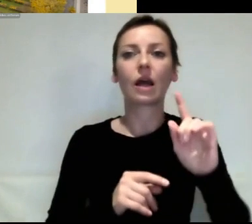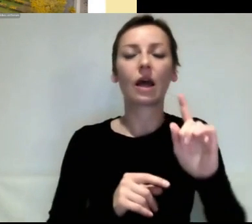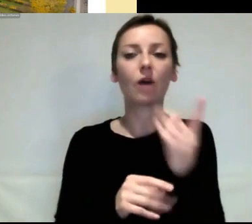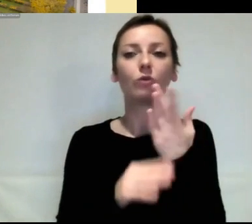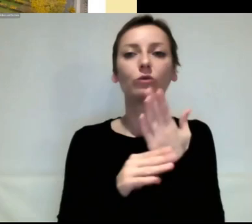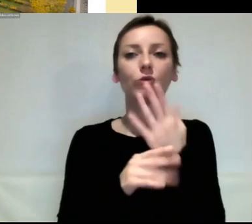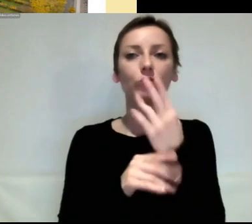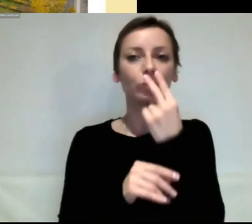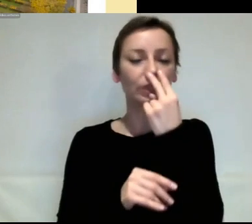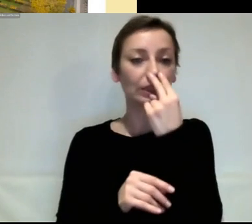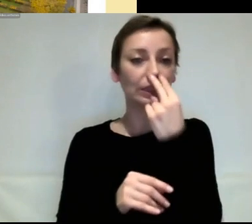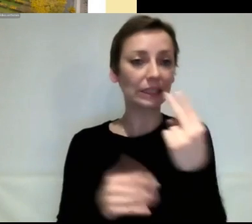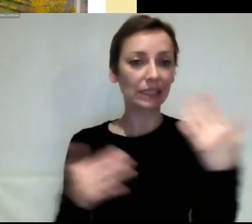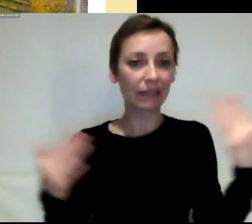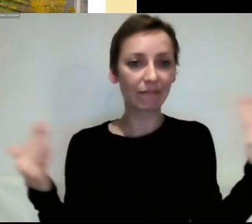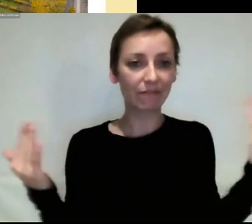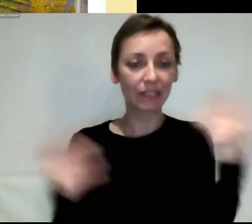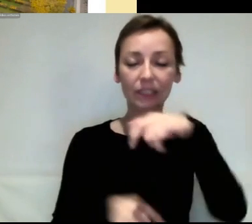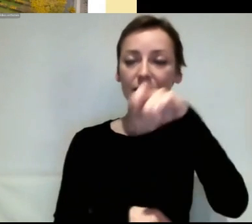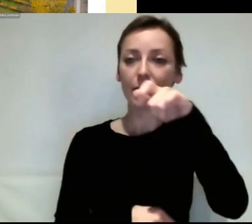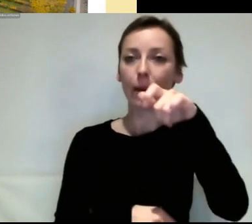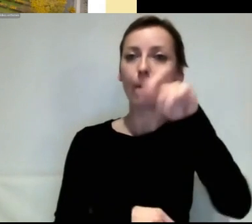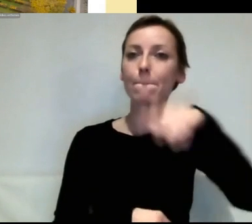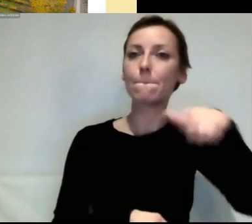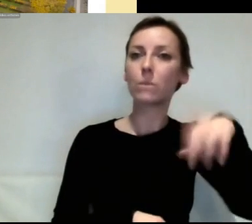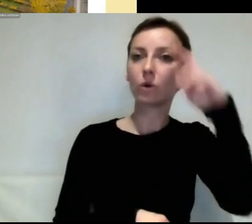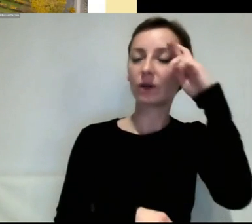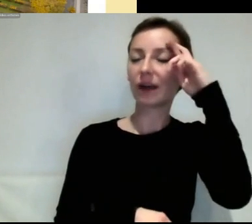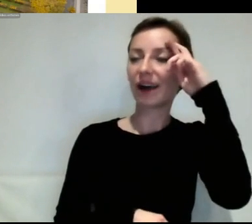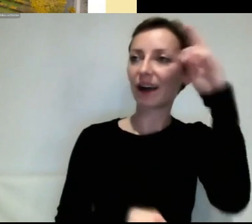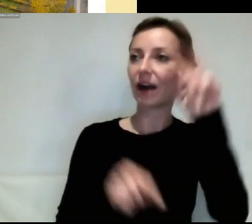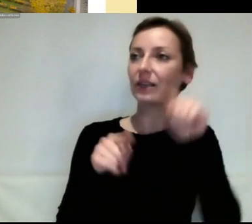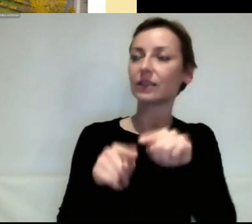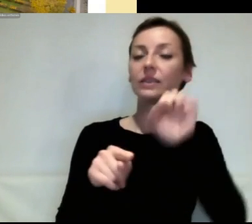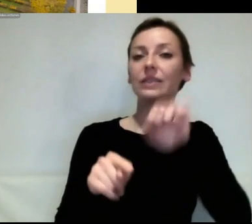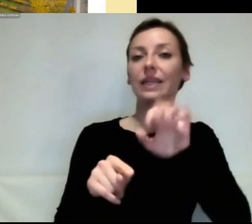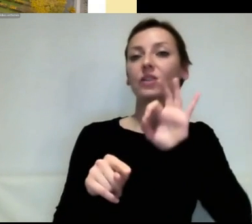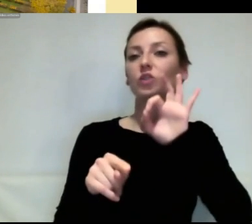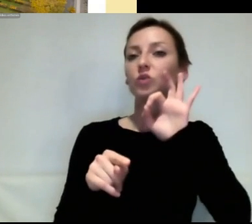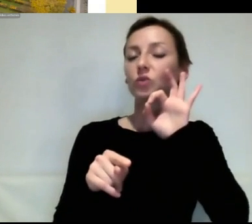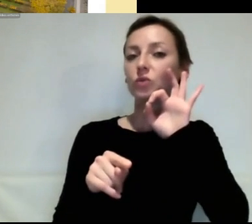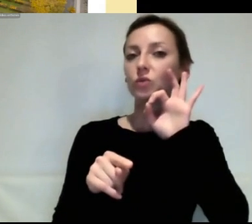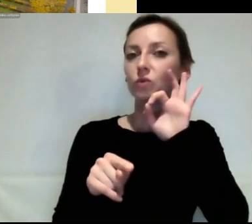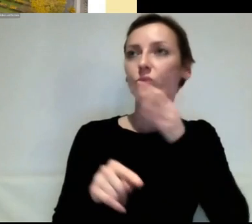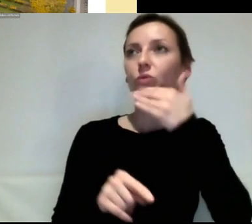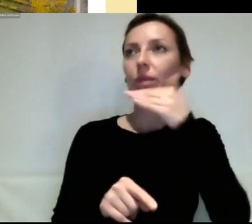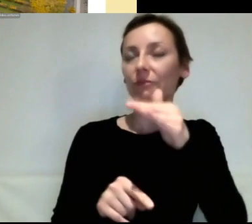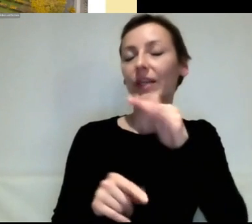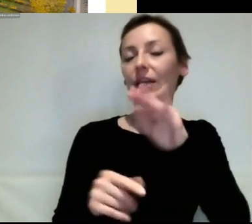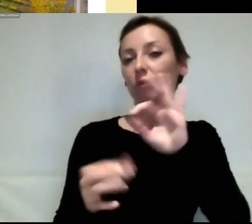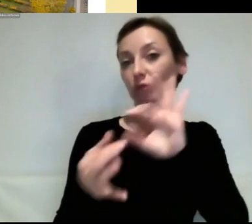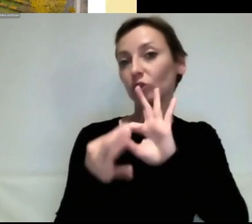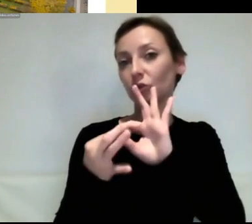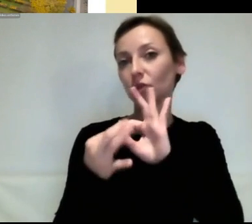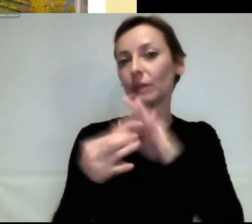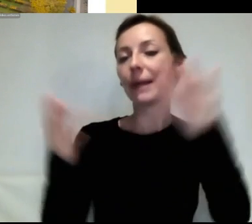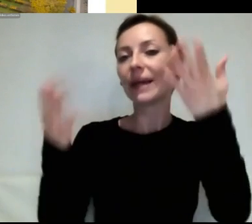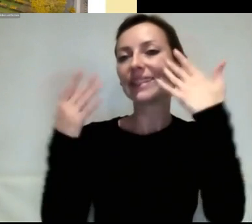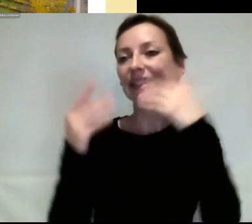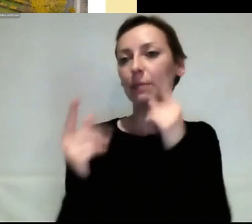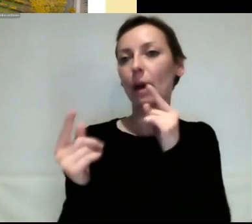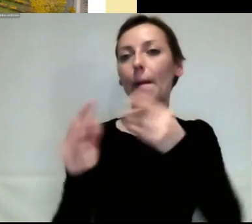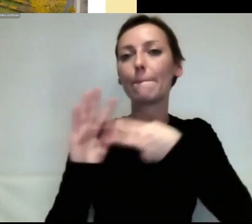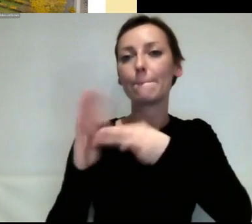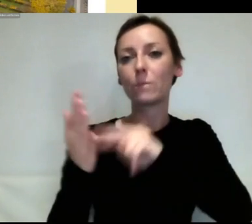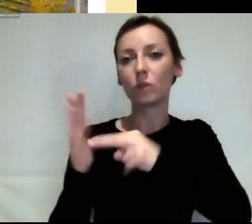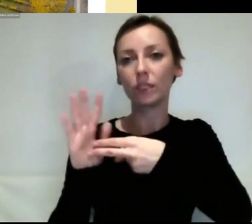ist, dass BürgerInnenräte weitreichende Empfehlungen geben, die bisher immer, jetzt bei der Klimapolitik zum Beispiel, über das hinausgegangen sind,